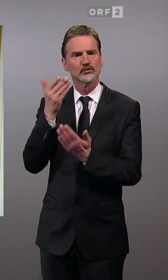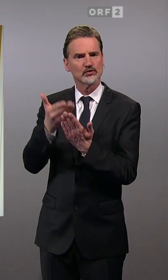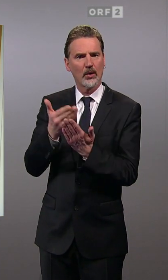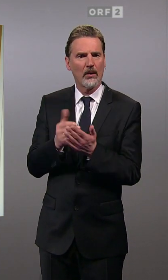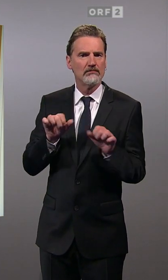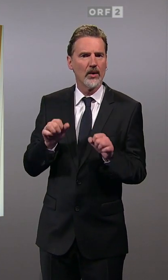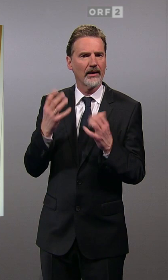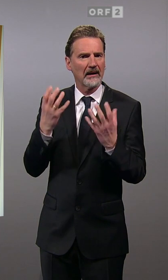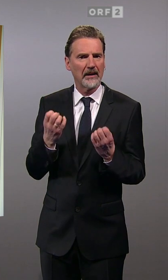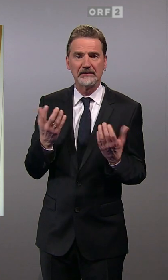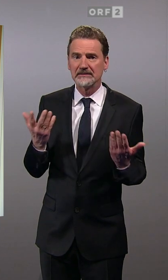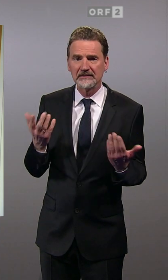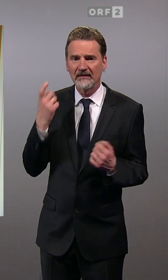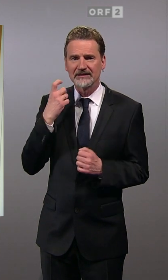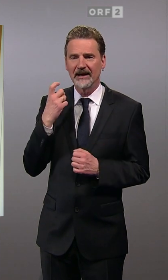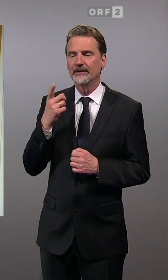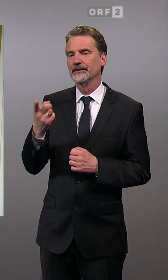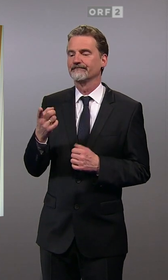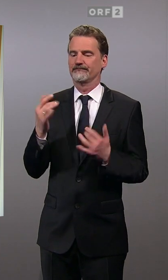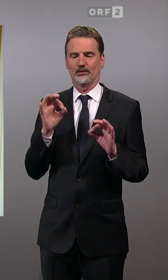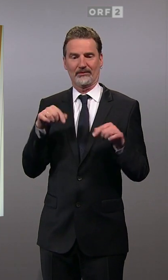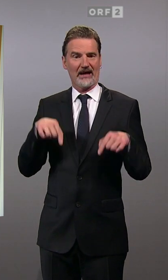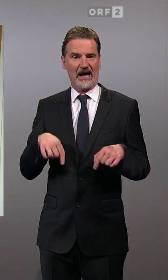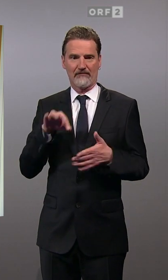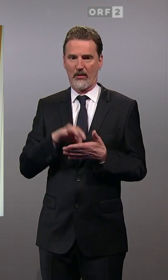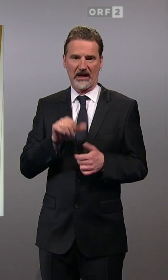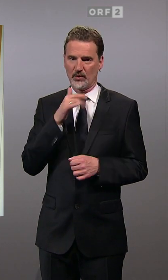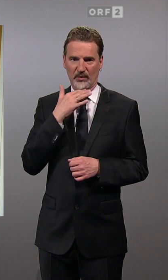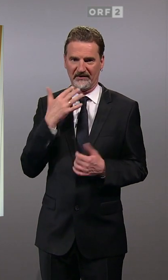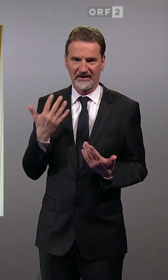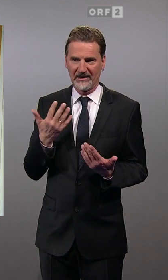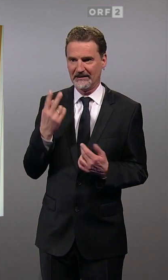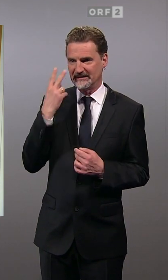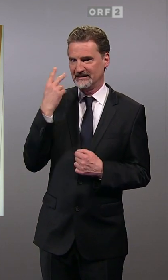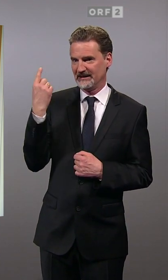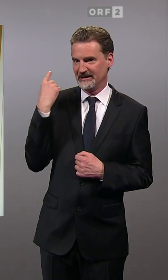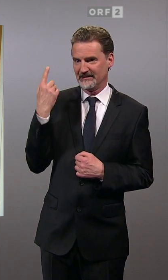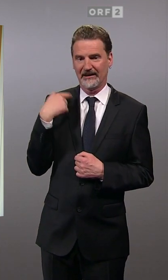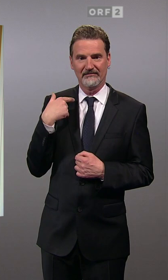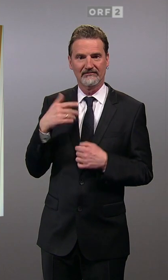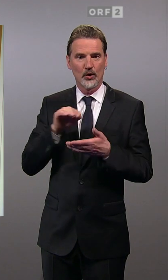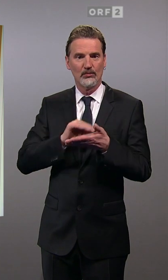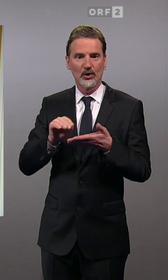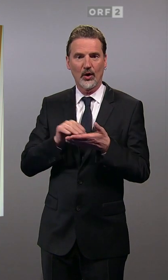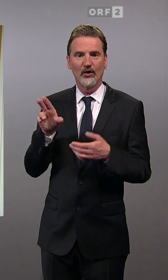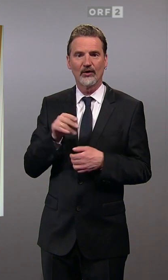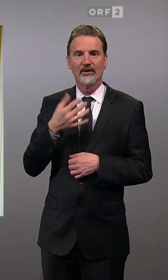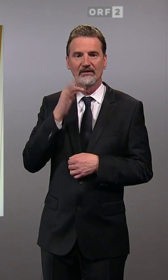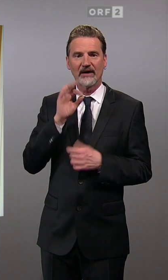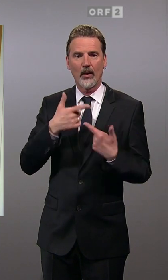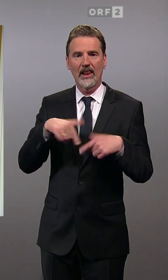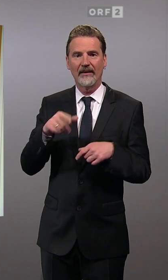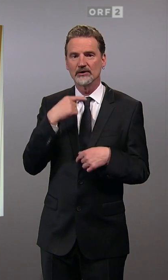Ja, sehr viel ist hier momentan noch nicht los. Man sieht es im Hintergrund vielleicht. stehe vor dem Büro von Landessprecherin und